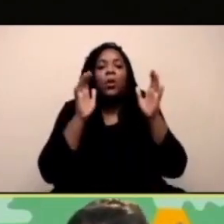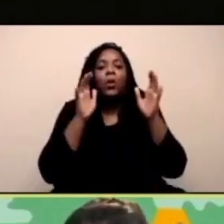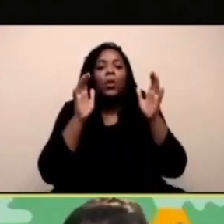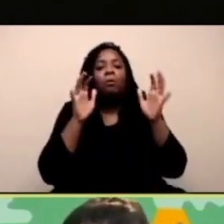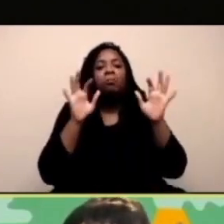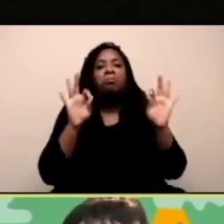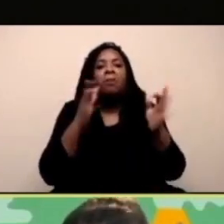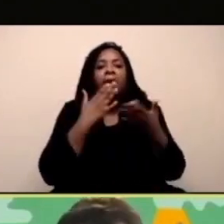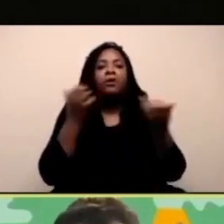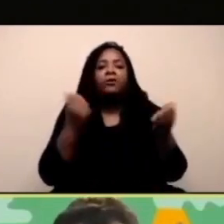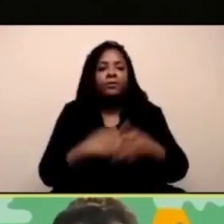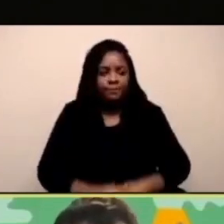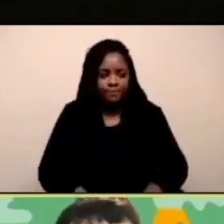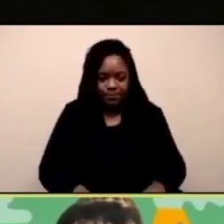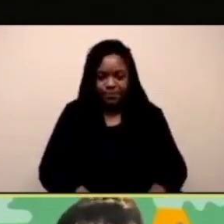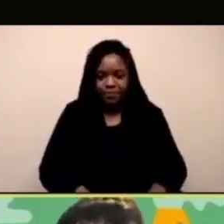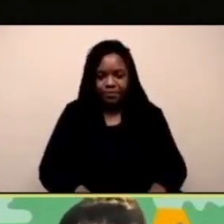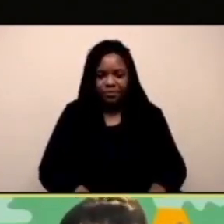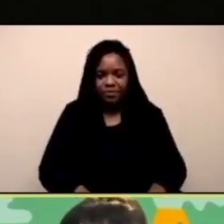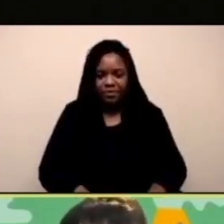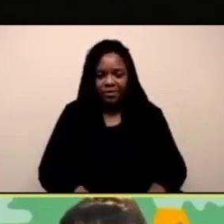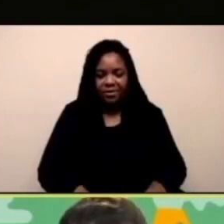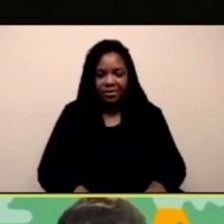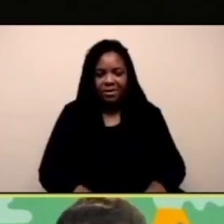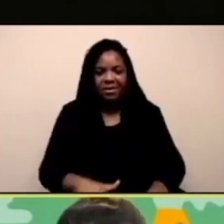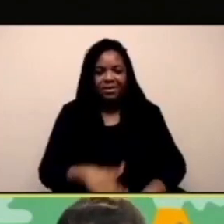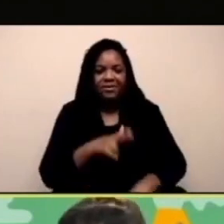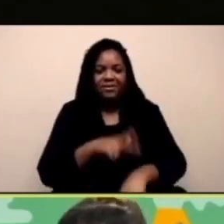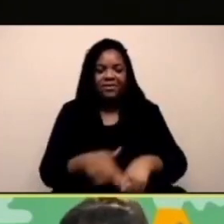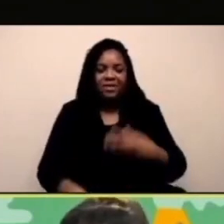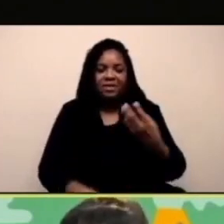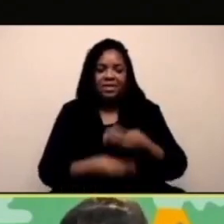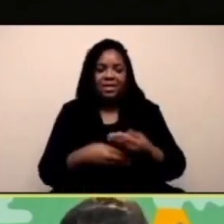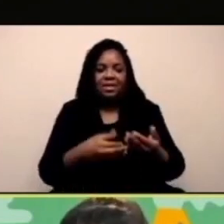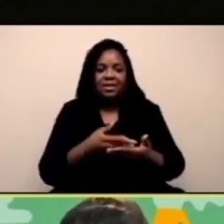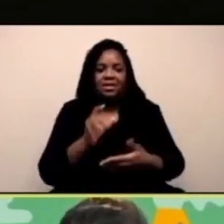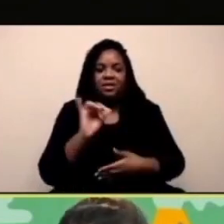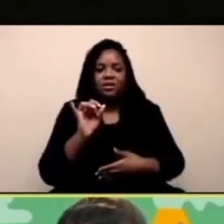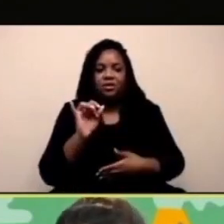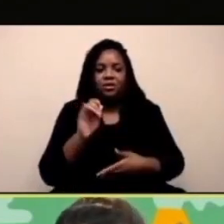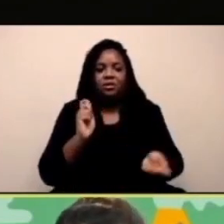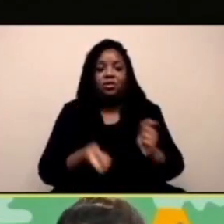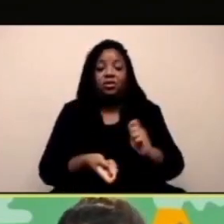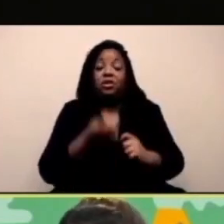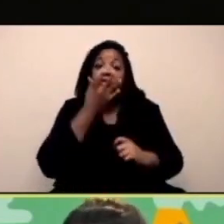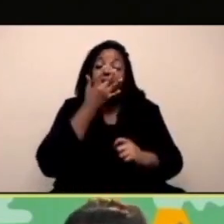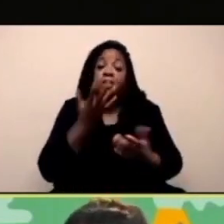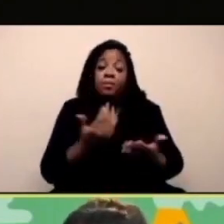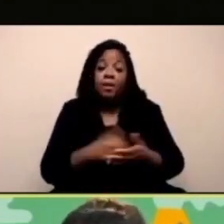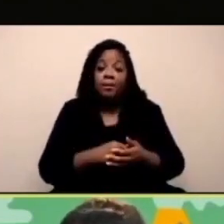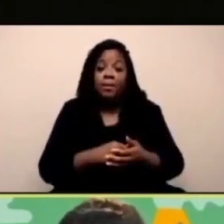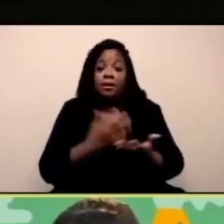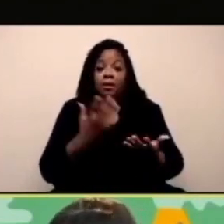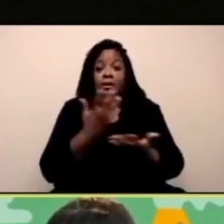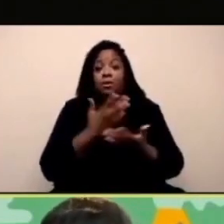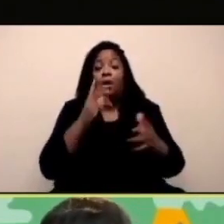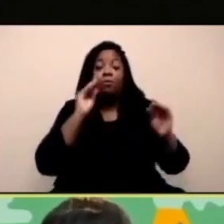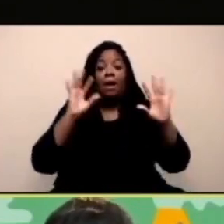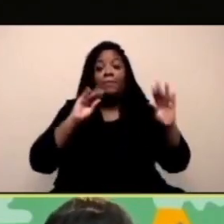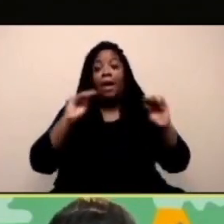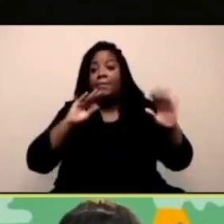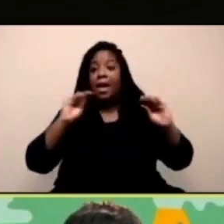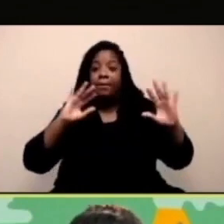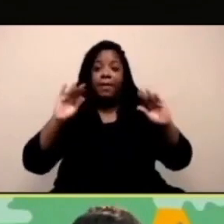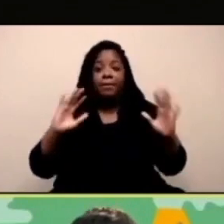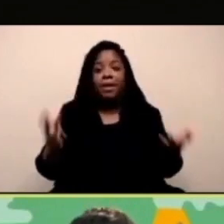relativa. E questo mi piace, infatti, che siano un po' più piccolo, i baffi, per esempio. E puoi mettere